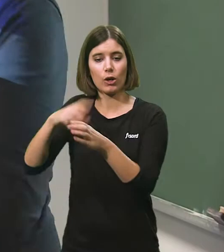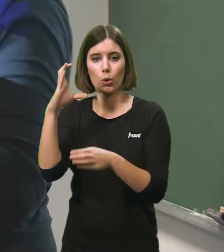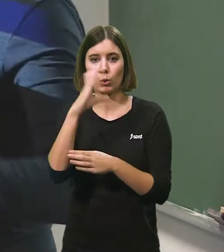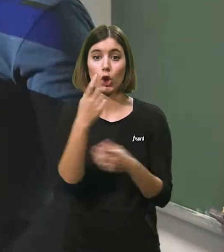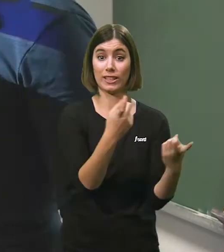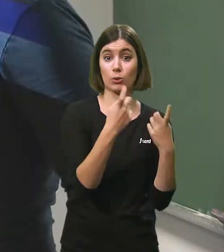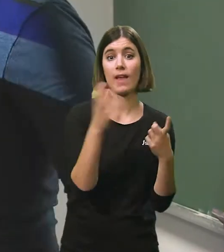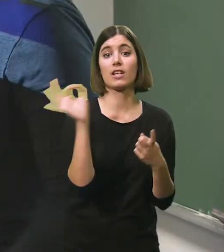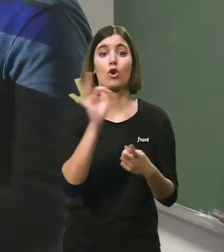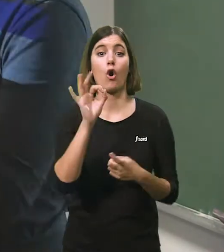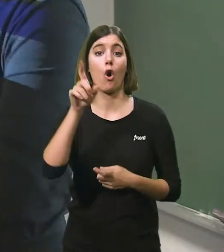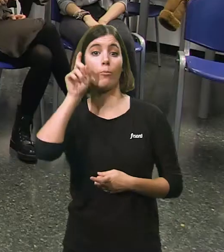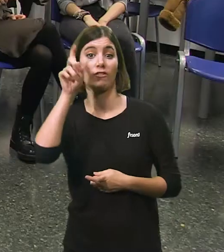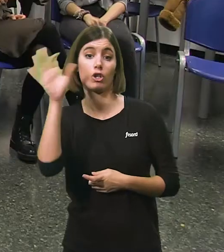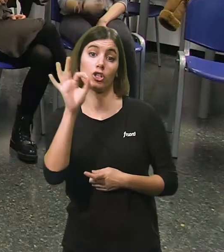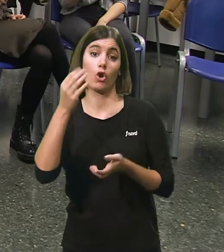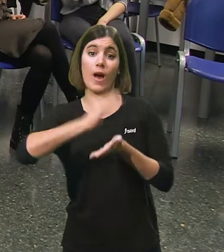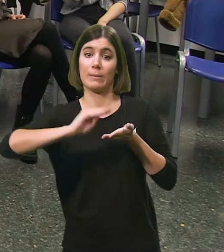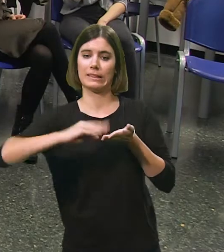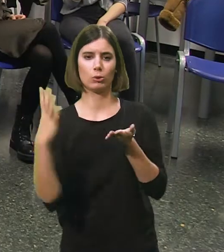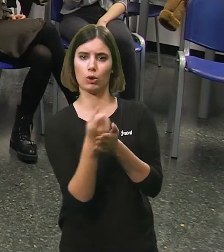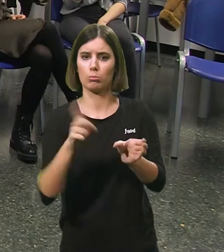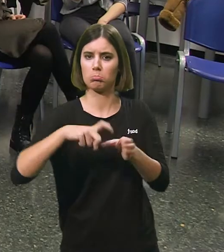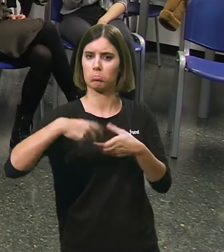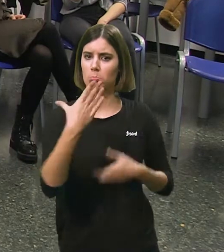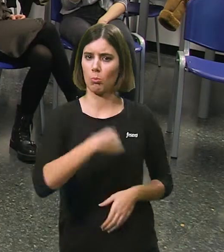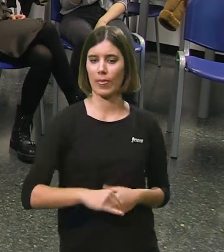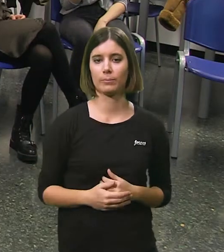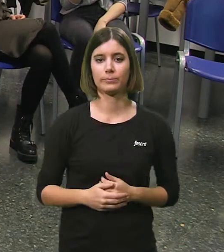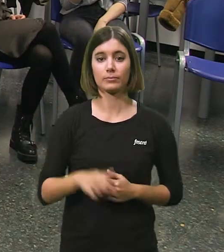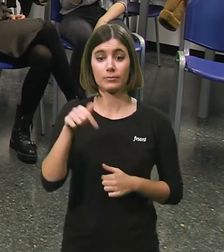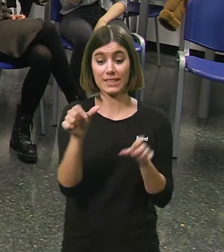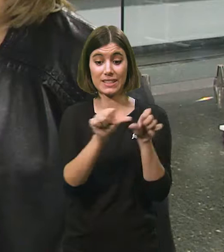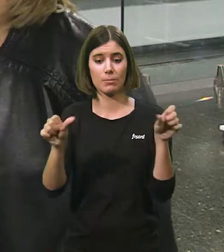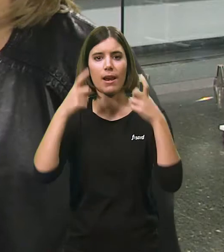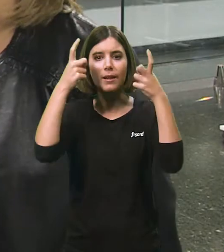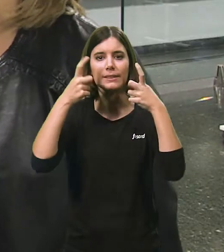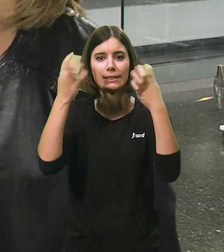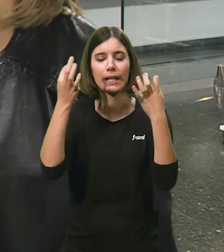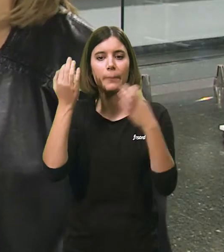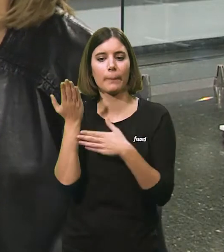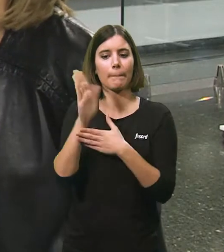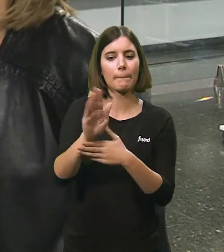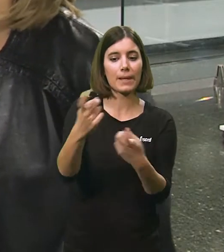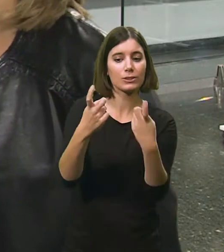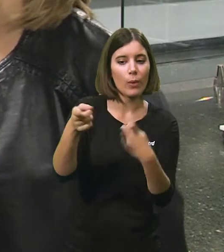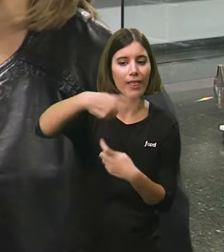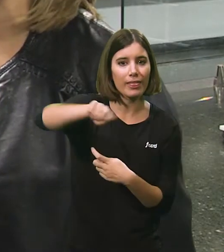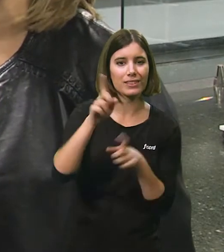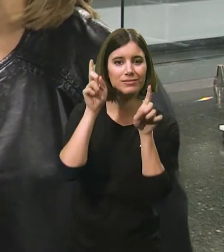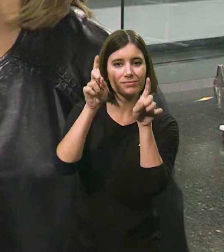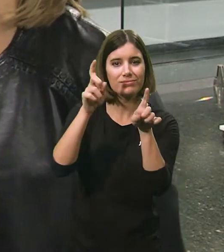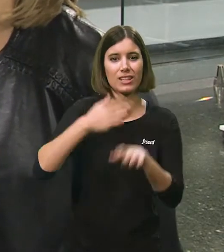accedir a aquests cursos tant estudiants com PDI com PAS de la universitat. Aquesta setmana el que intentem és mostrar a aquests